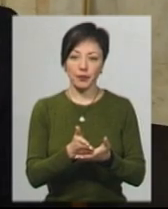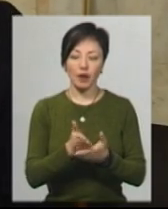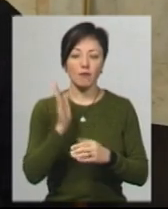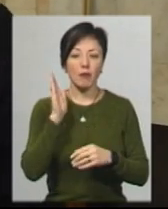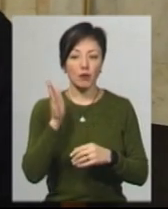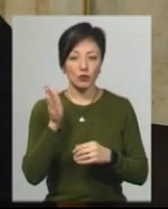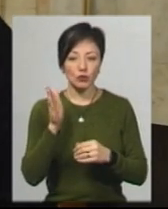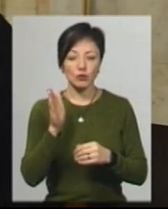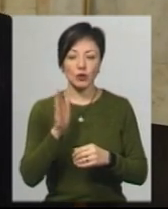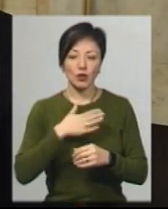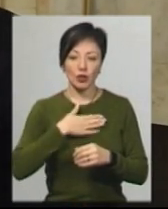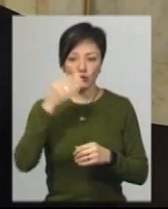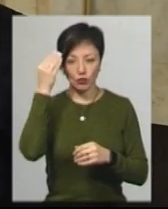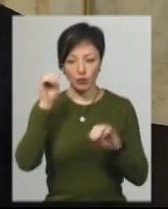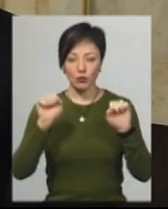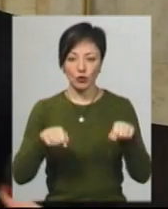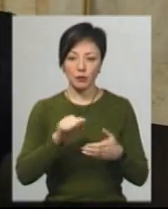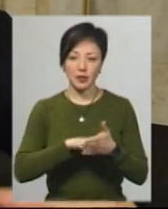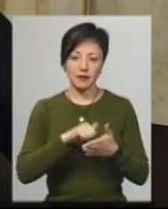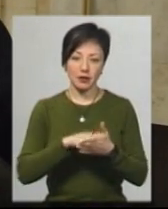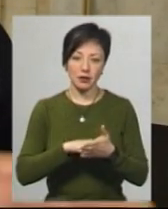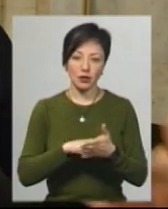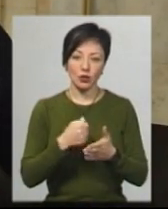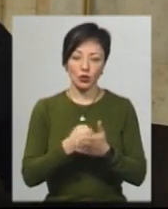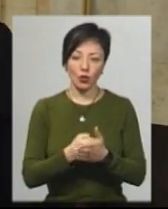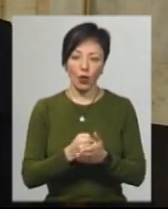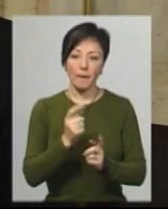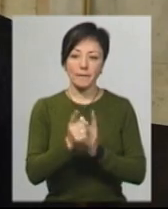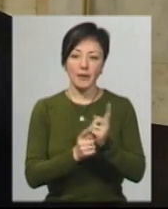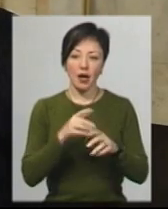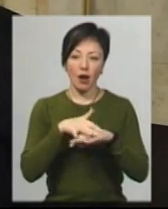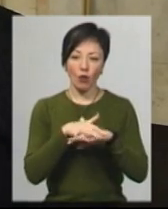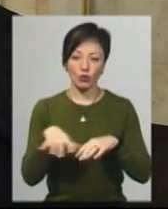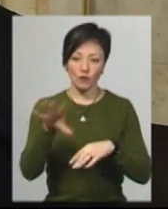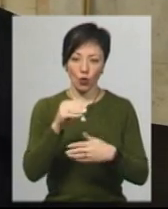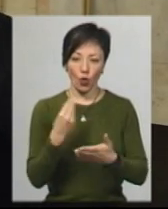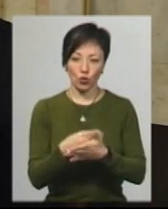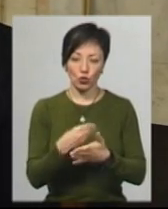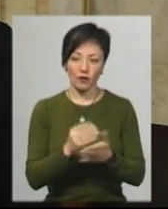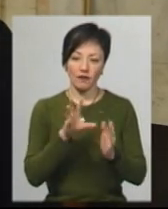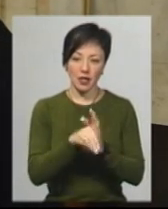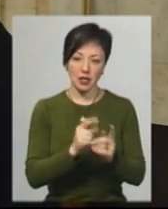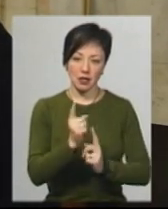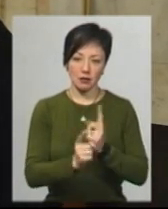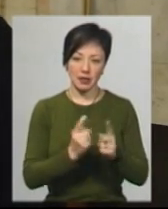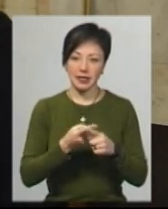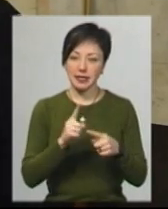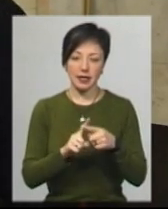майбутньому, на нашу думку, може призвести до перерахунку взагалі всього кошторису і внесення до нього змін.